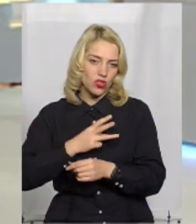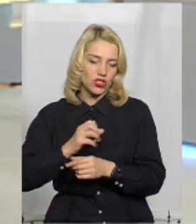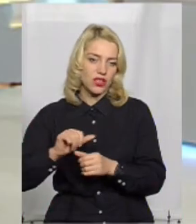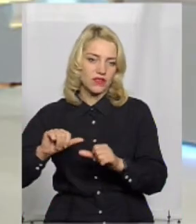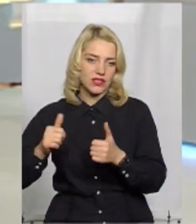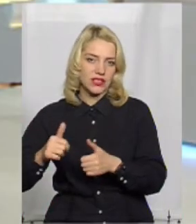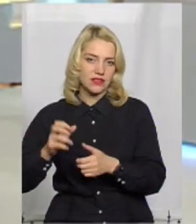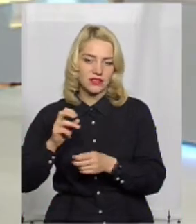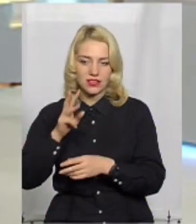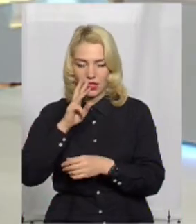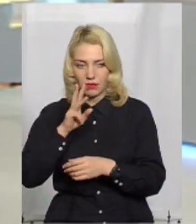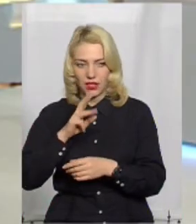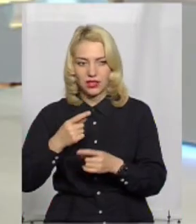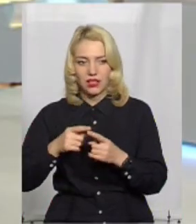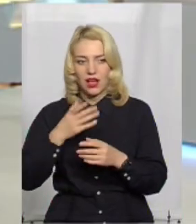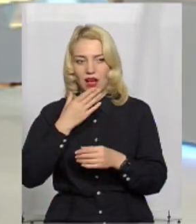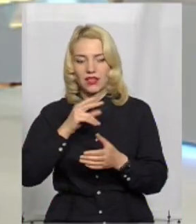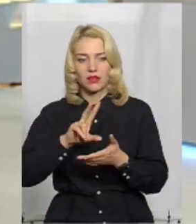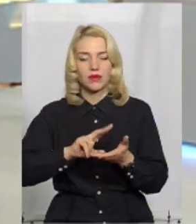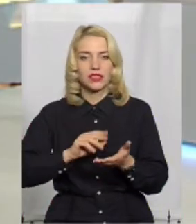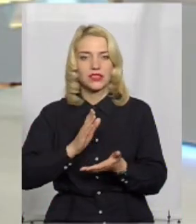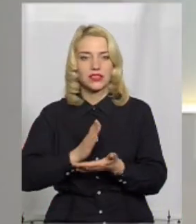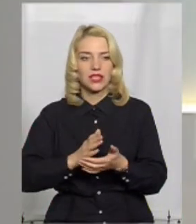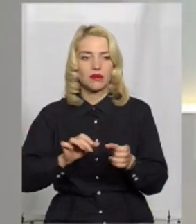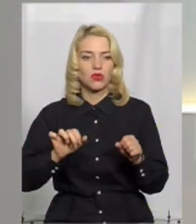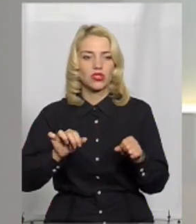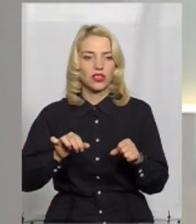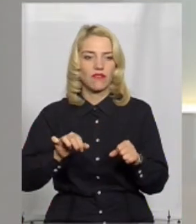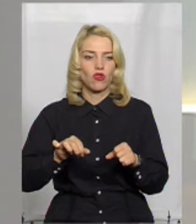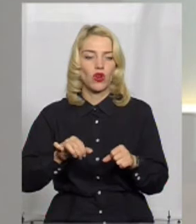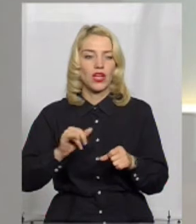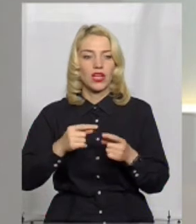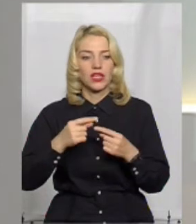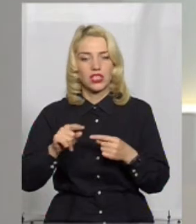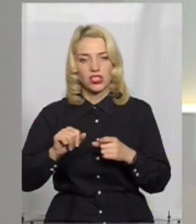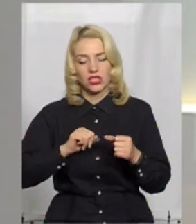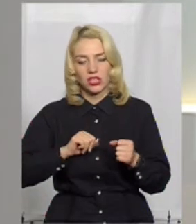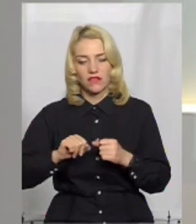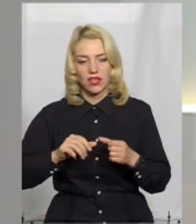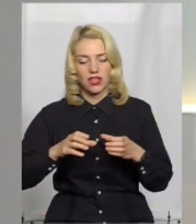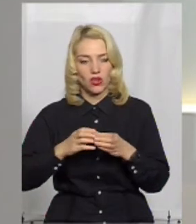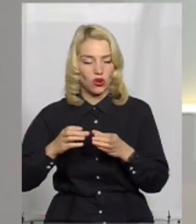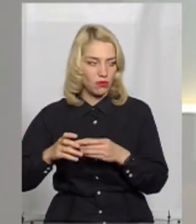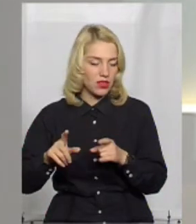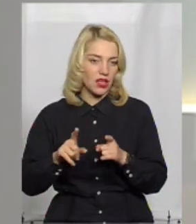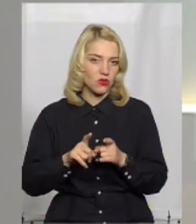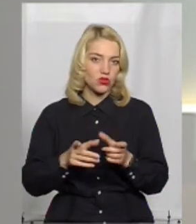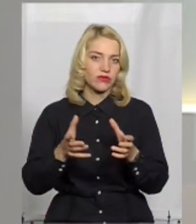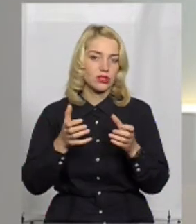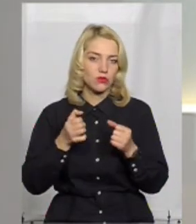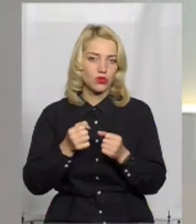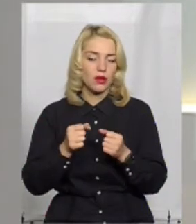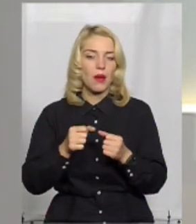виплати. Ну, такий вже гарний приклад є. Можливо, інші керівники громад також візьмуть